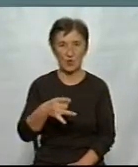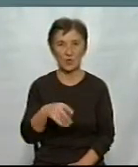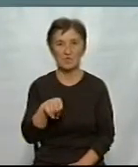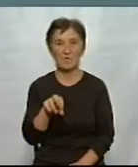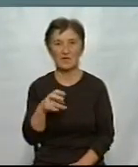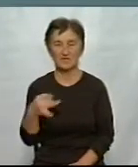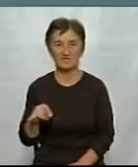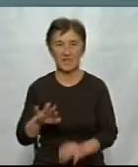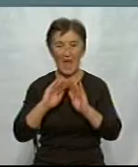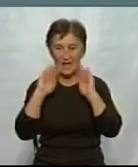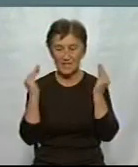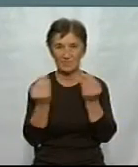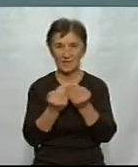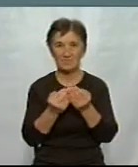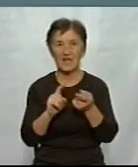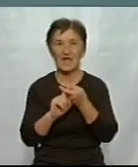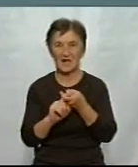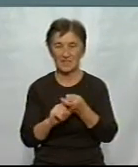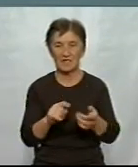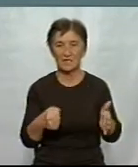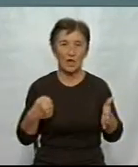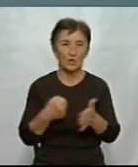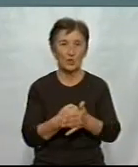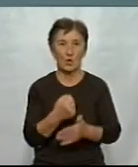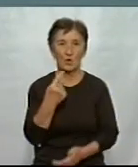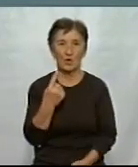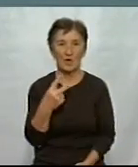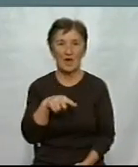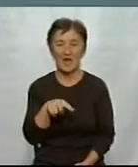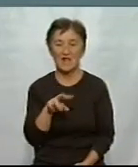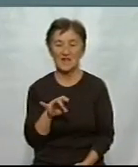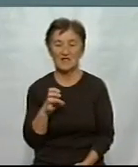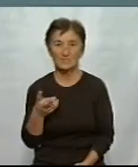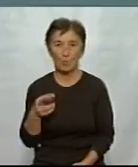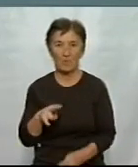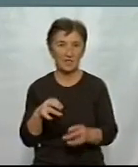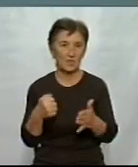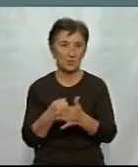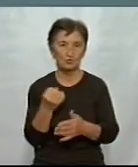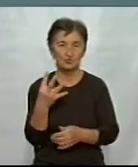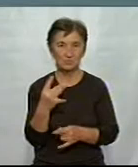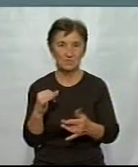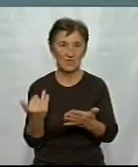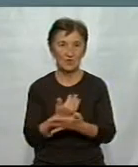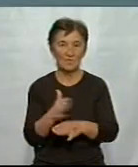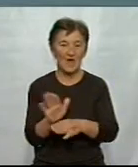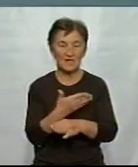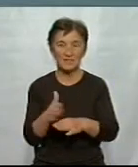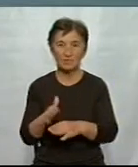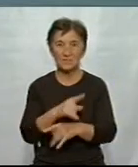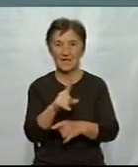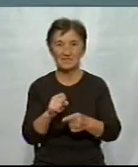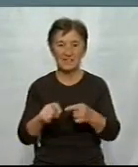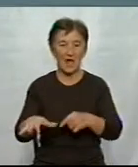Адаптивний карантин в Україні продовжили до листопада з 31 серпня. На 14 днів діє новий розподіл міст та районів за